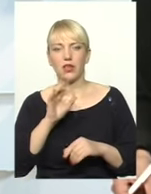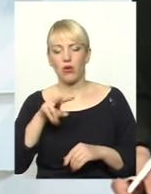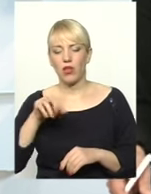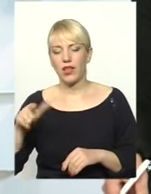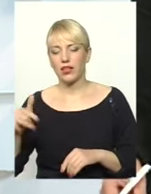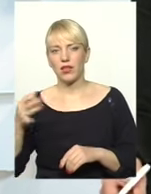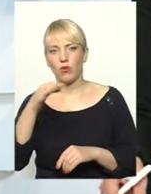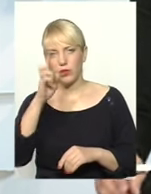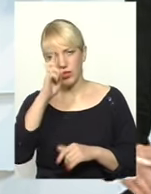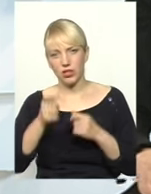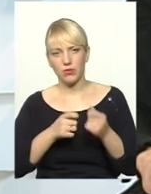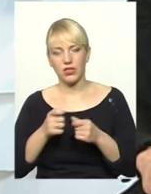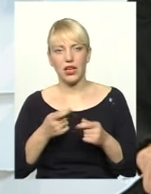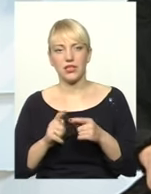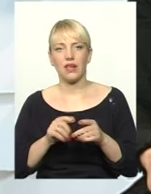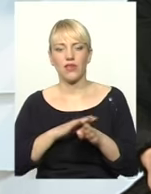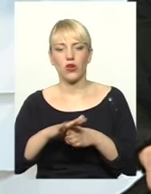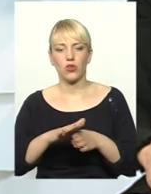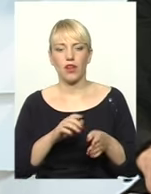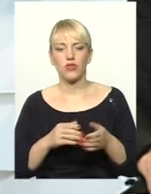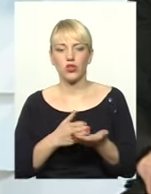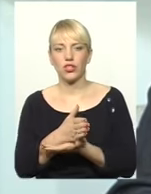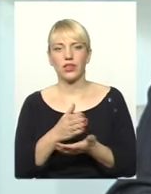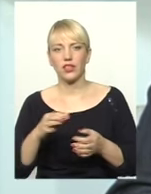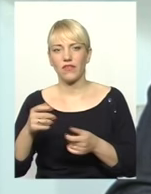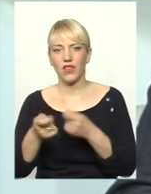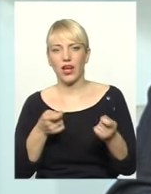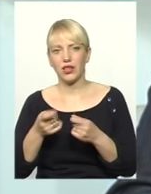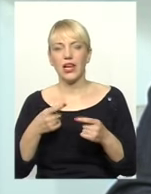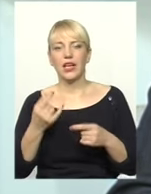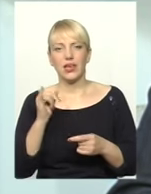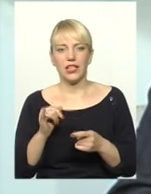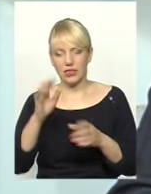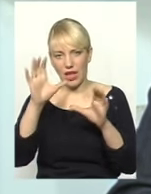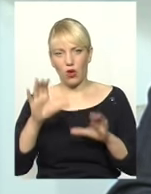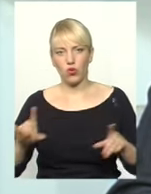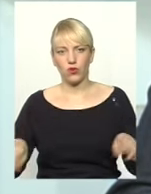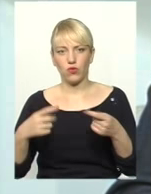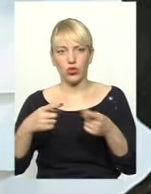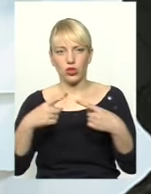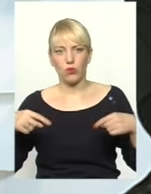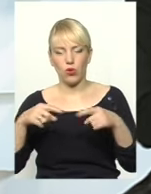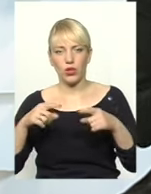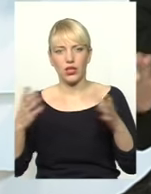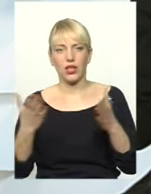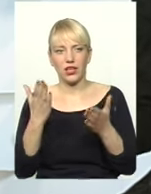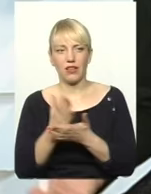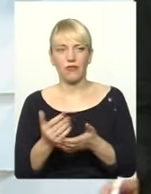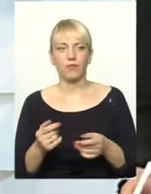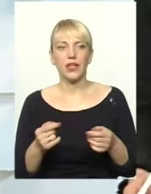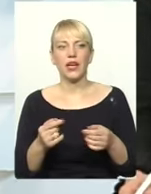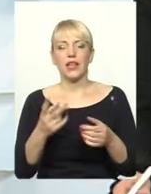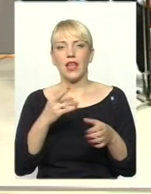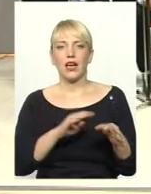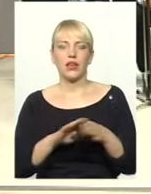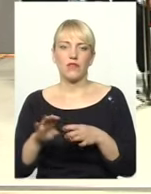колегії облдержадміністрації, виконавчої гілки влади і законотворчого органу, яким є, в принципі, рівні